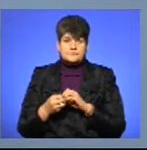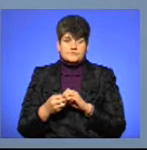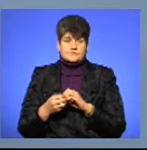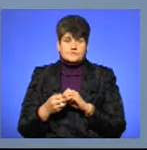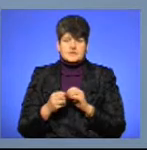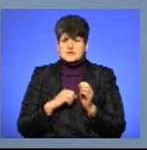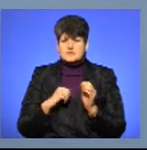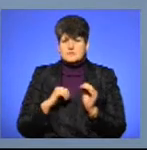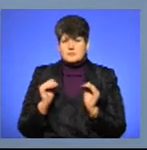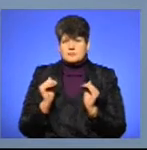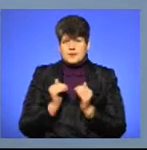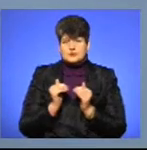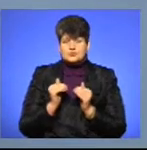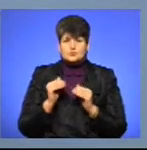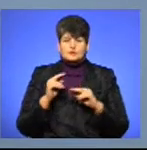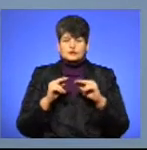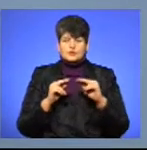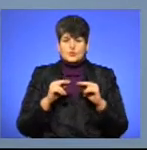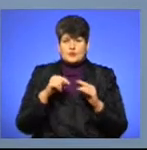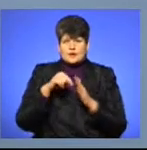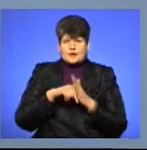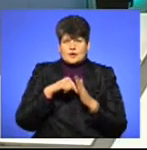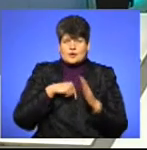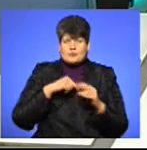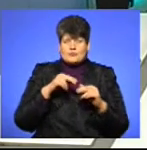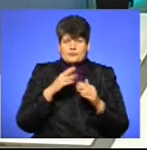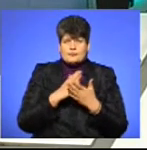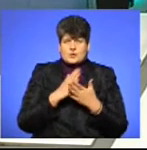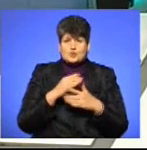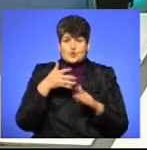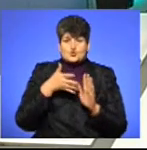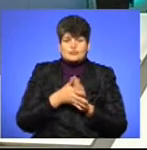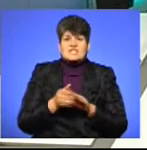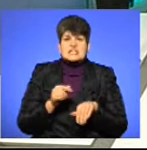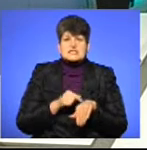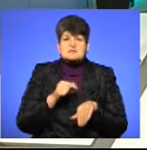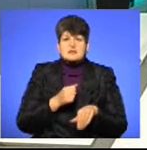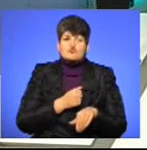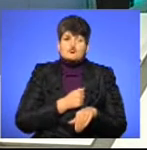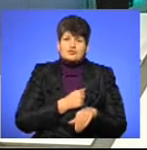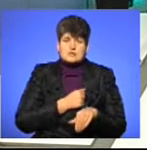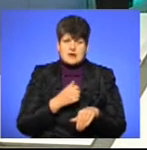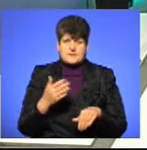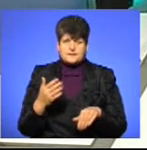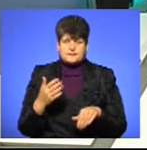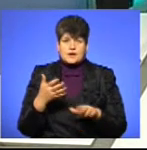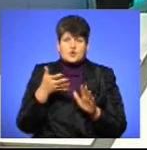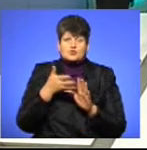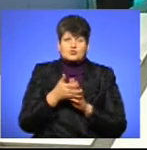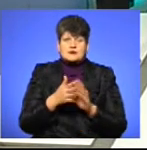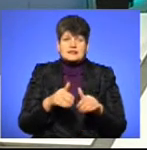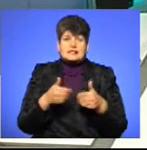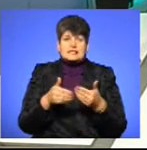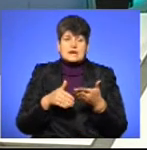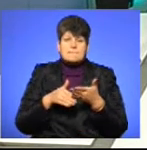самого малечку вибудовують в собі розуміння співчуття, розуміння надання